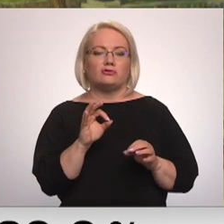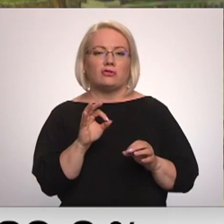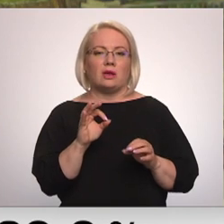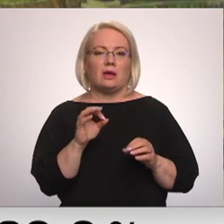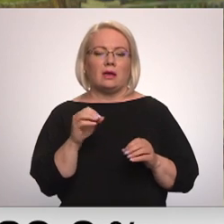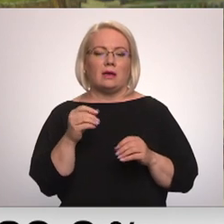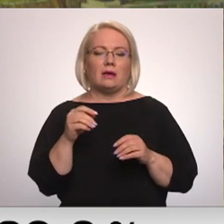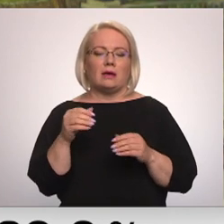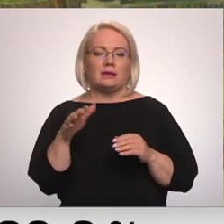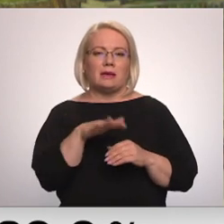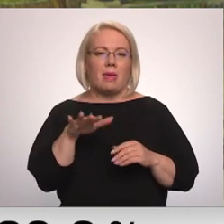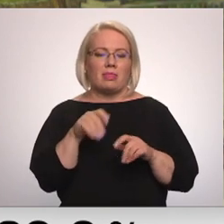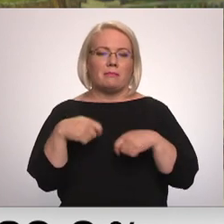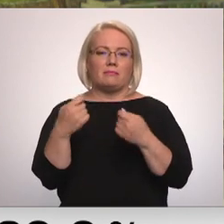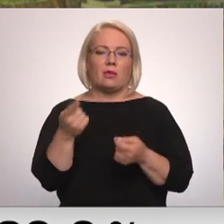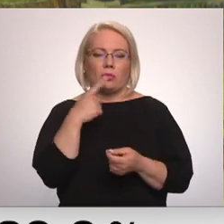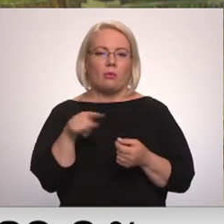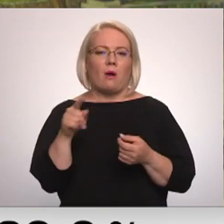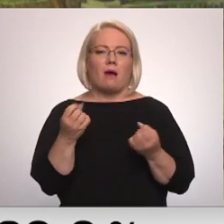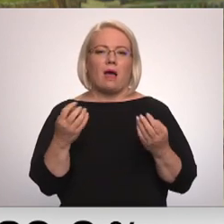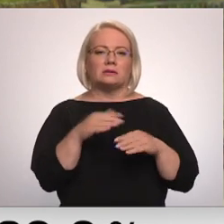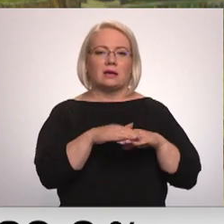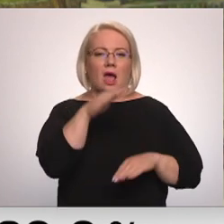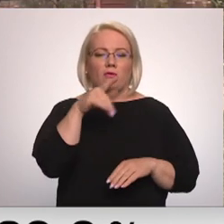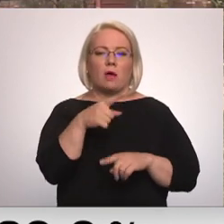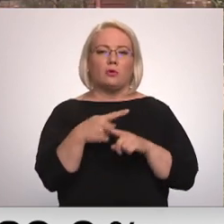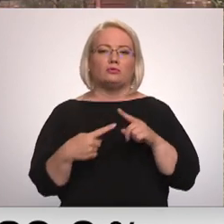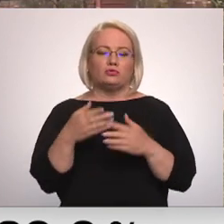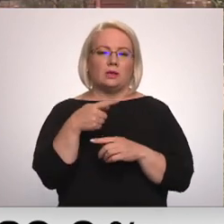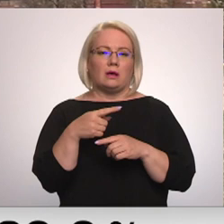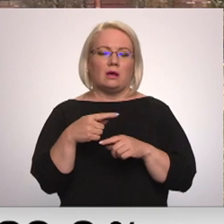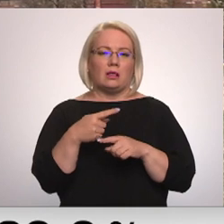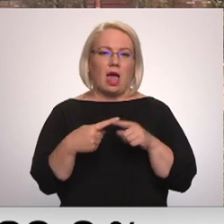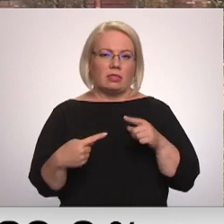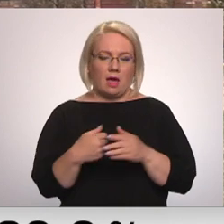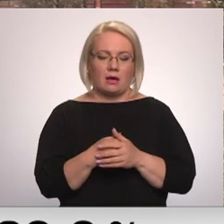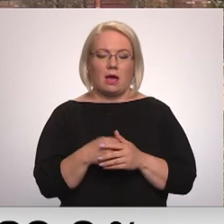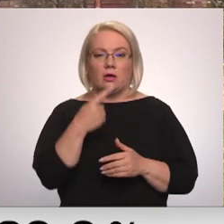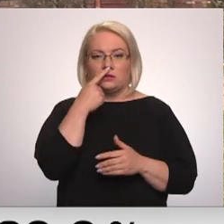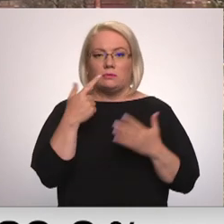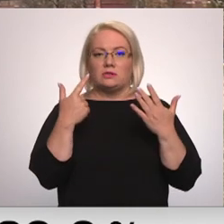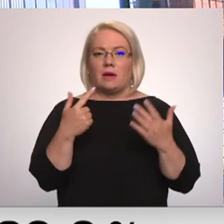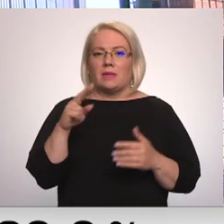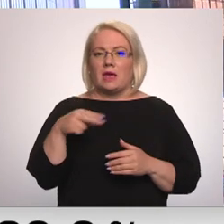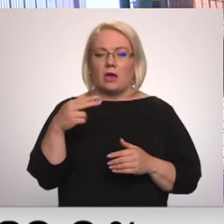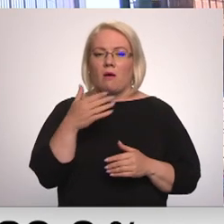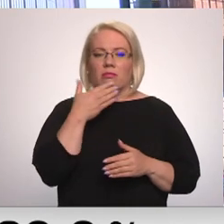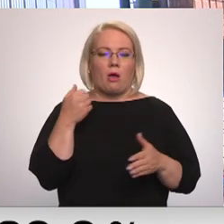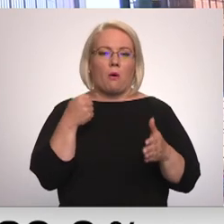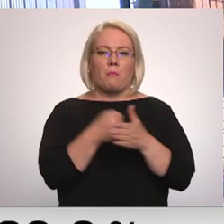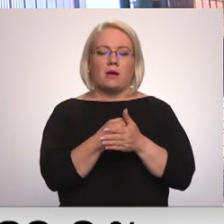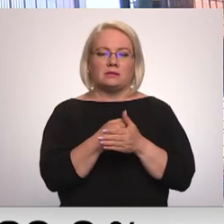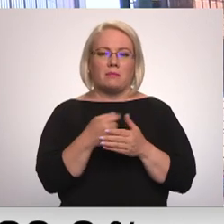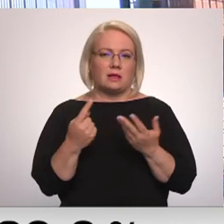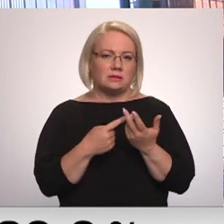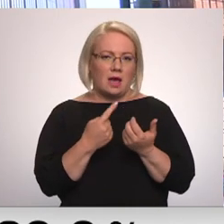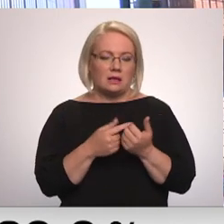rezultātā maisamniecības maksāja cenu, kas bijusi pusi mazāka nekā tirguva. Un 107 eiro vēl nav gala cipars. Pie tā